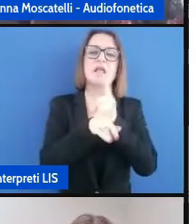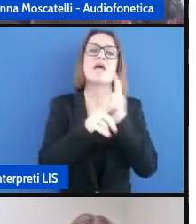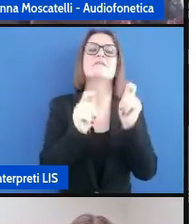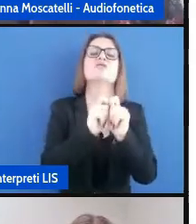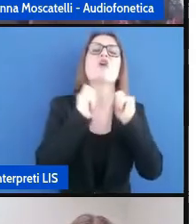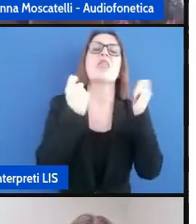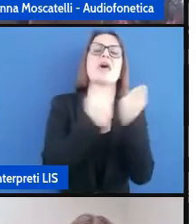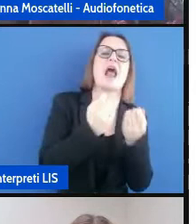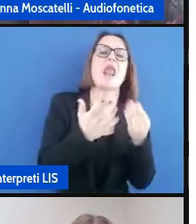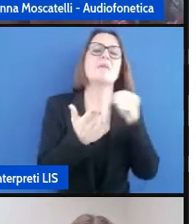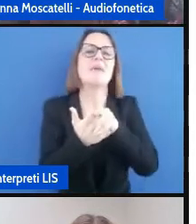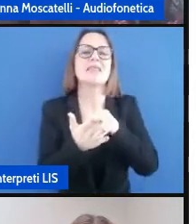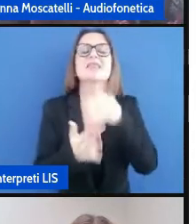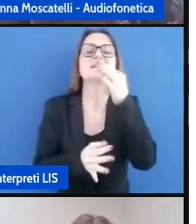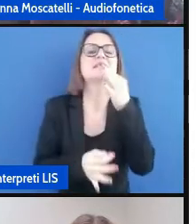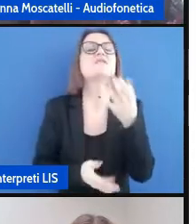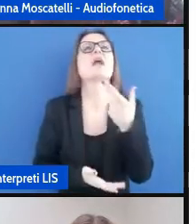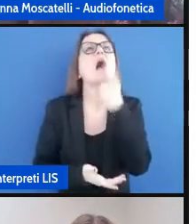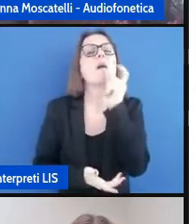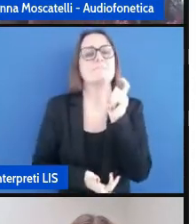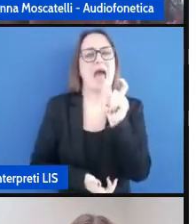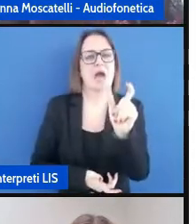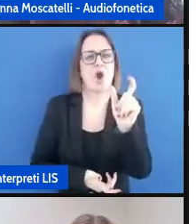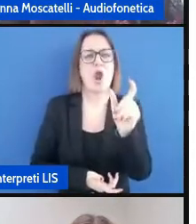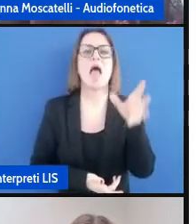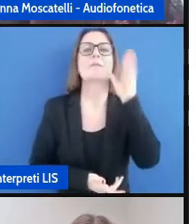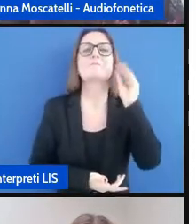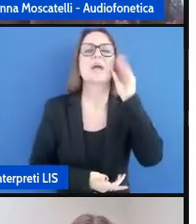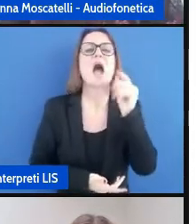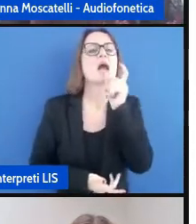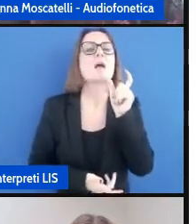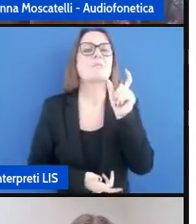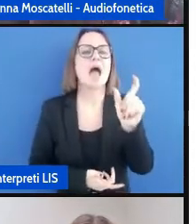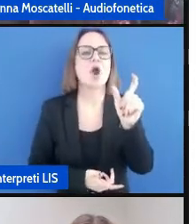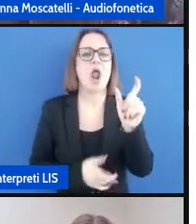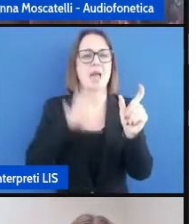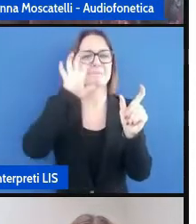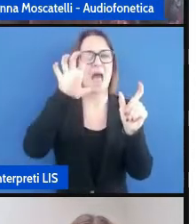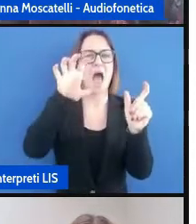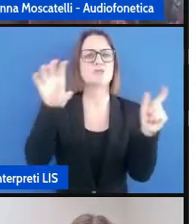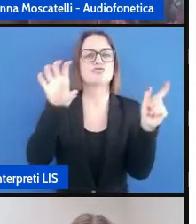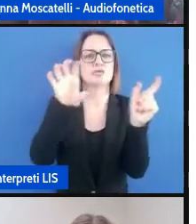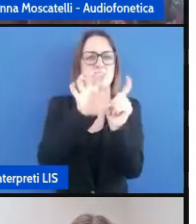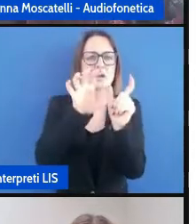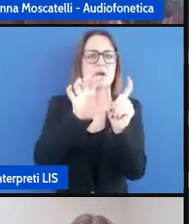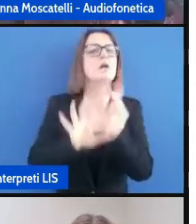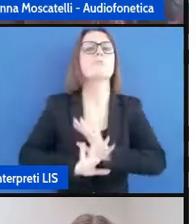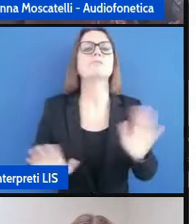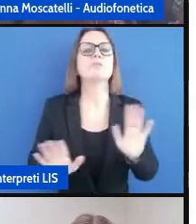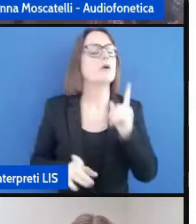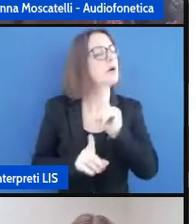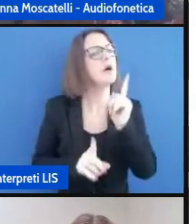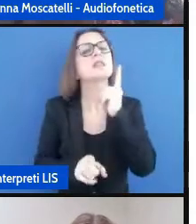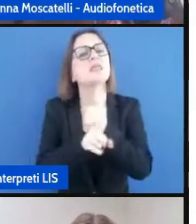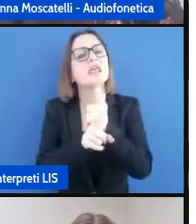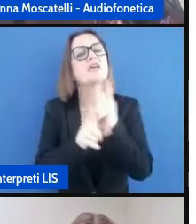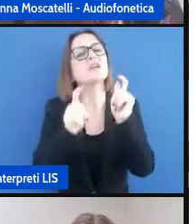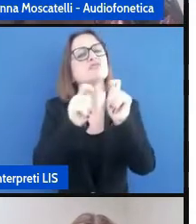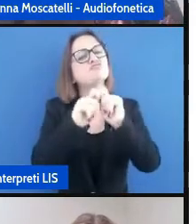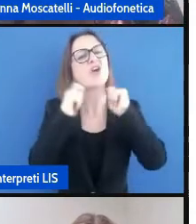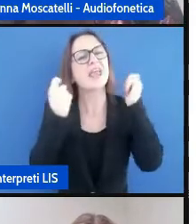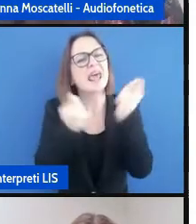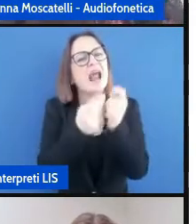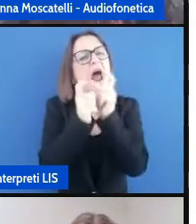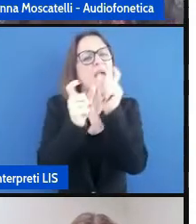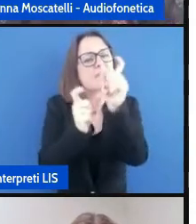impari in un determinato termine legato a una determinata immagine ma bisogna generalizzarlo e riuscire